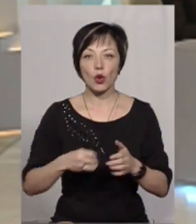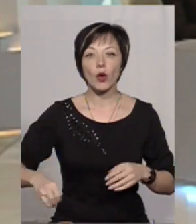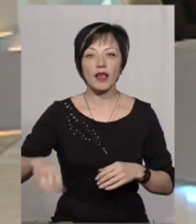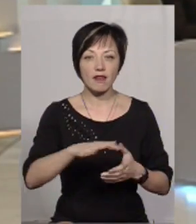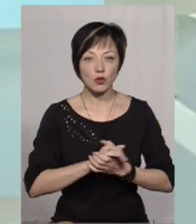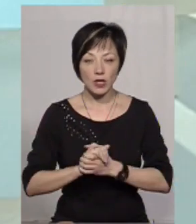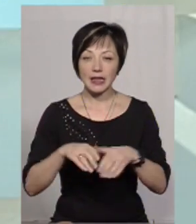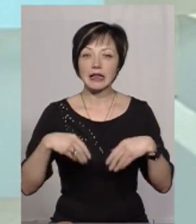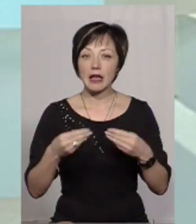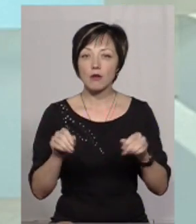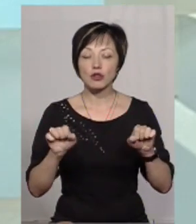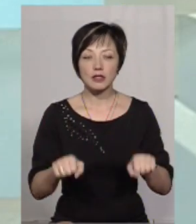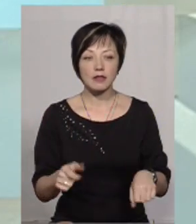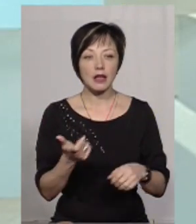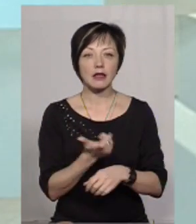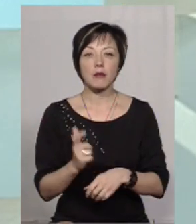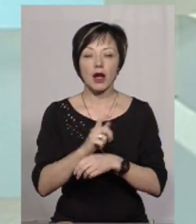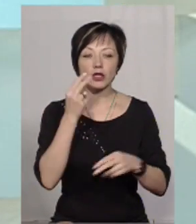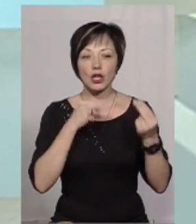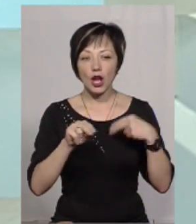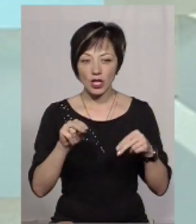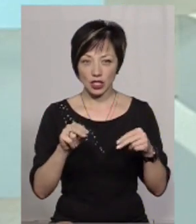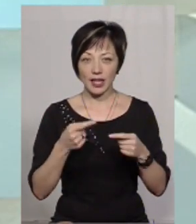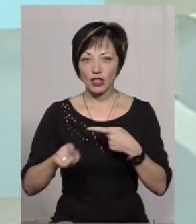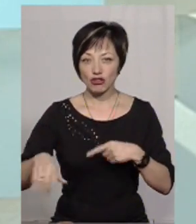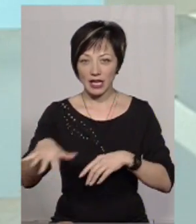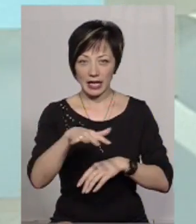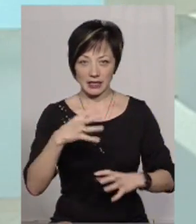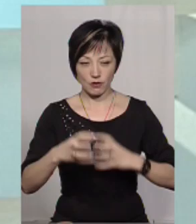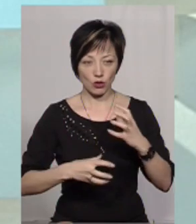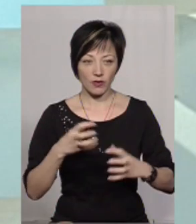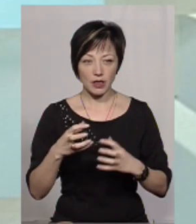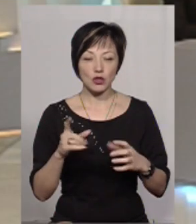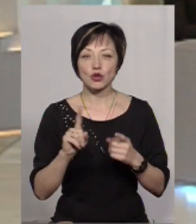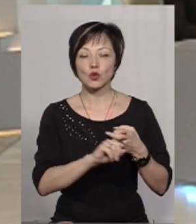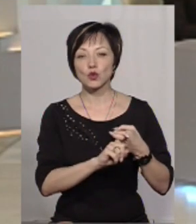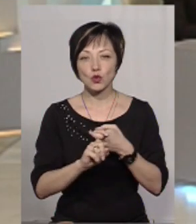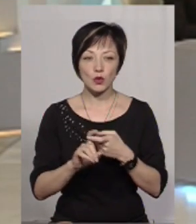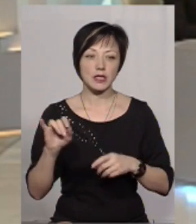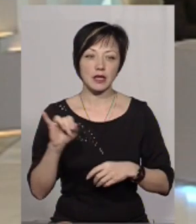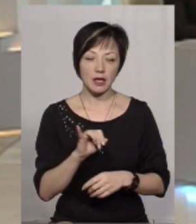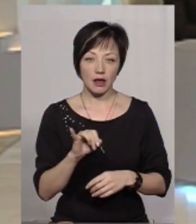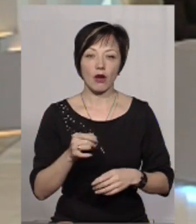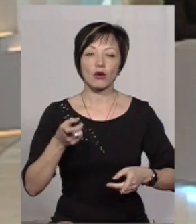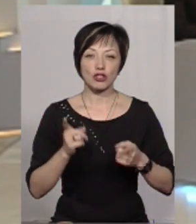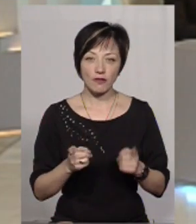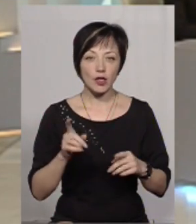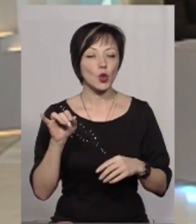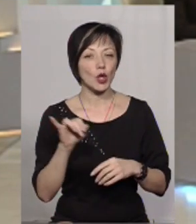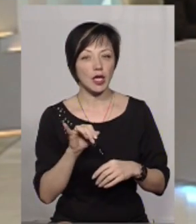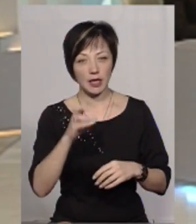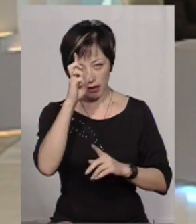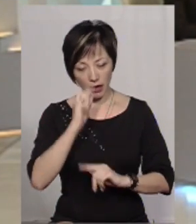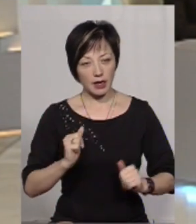Європейського Союзу, дає можливості набагато кращі на інших ринках світових, що стосується і, очевидно, і